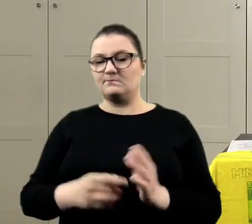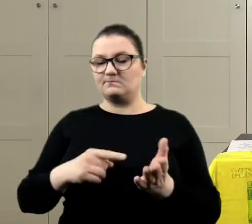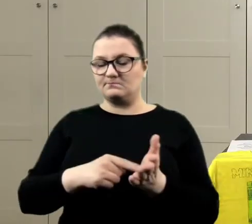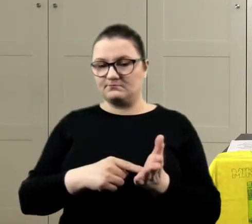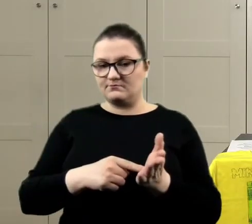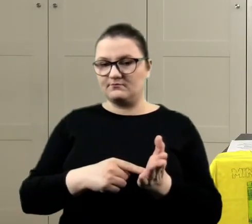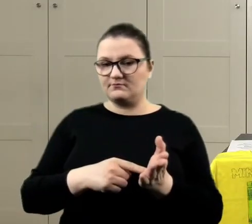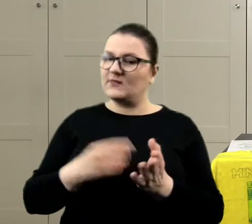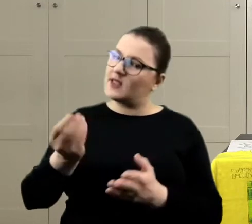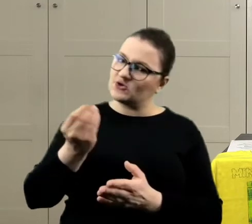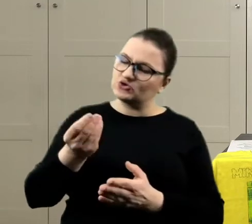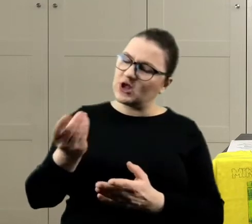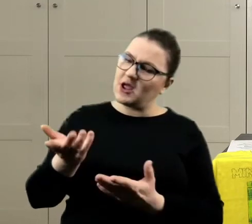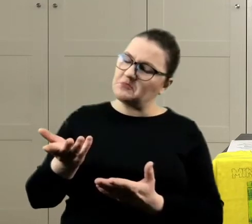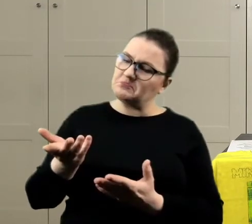Czy coś jeszcze?